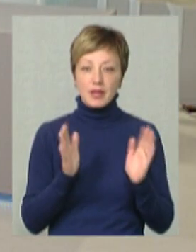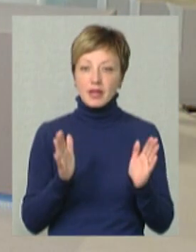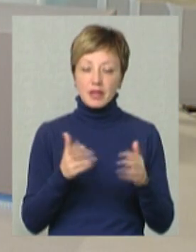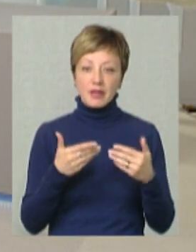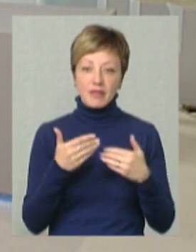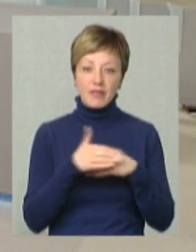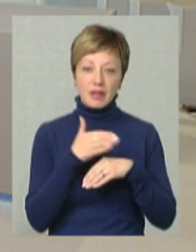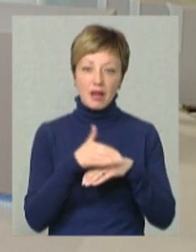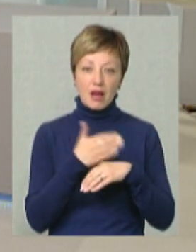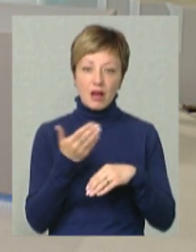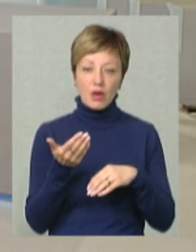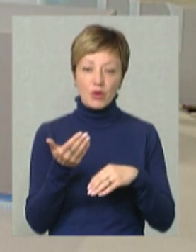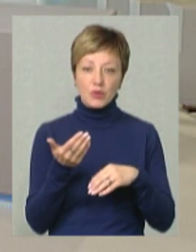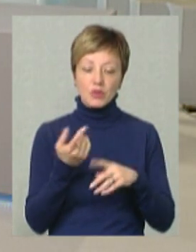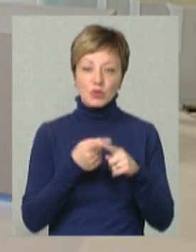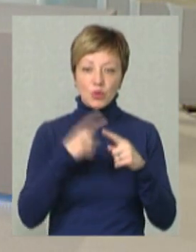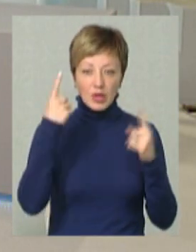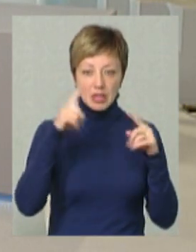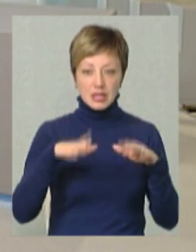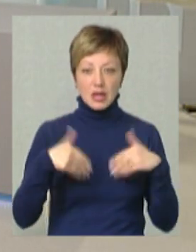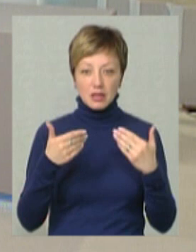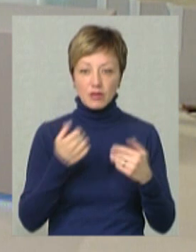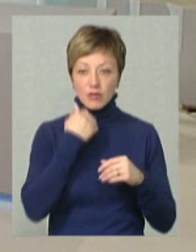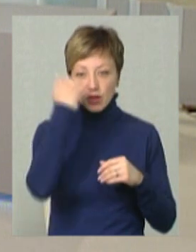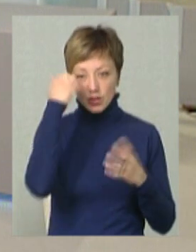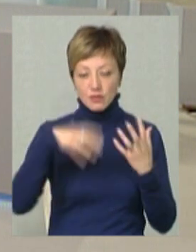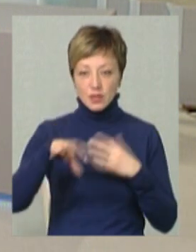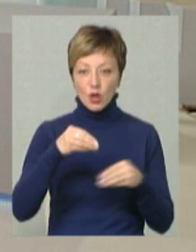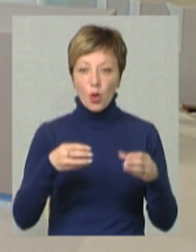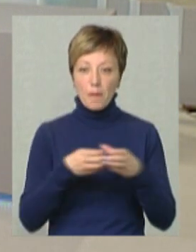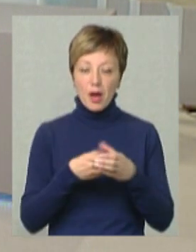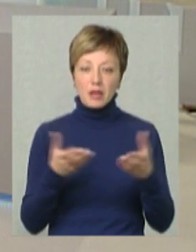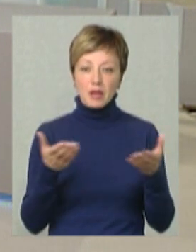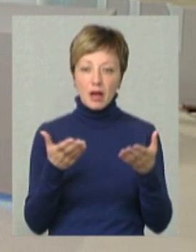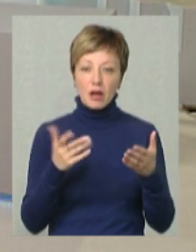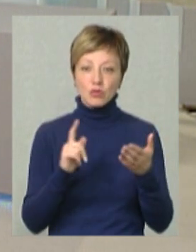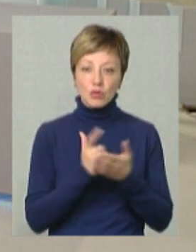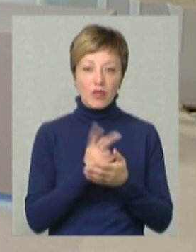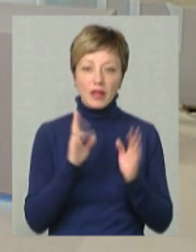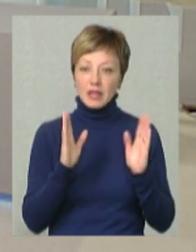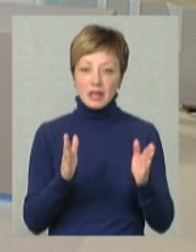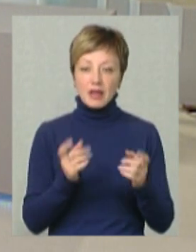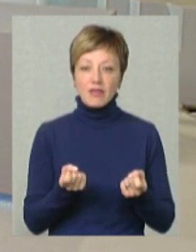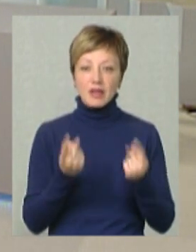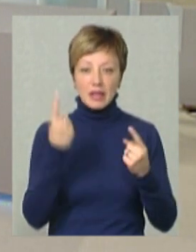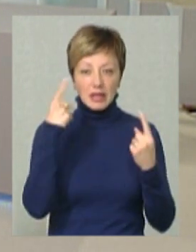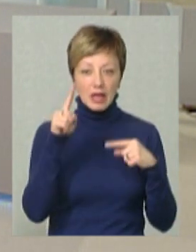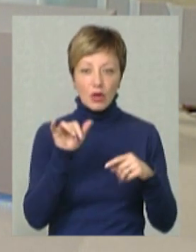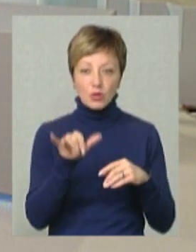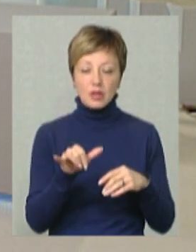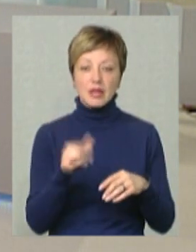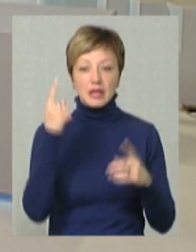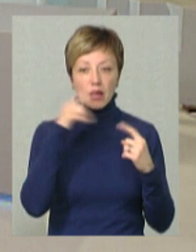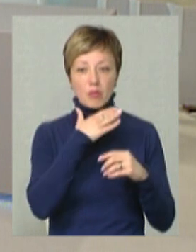вітаю цю ініціативу і вдячний всій команді, яка, знову ж таки, не тільки виникла ідея в них, тому що